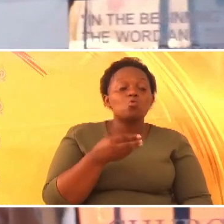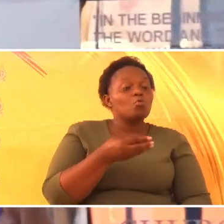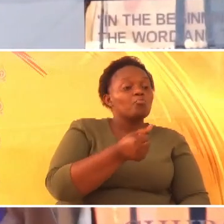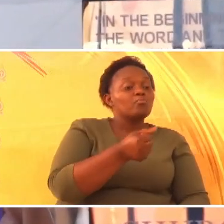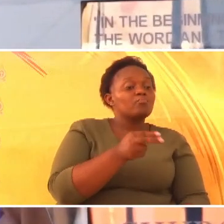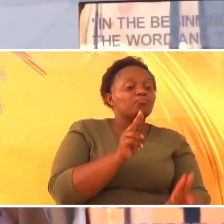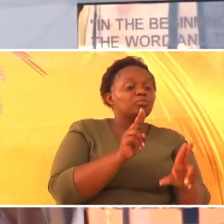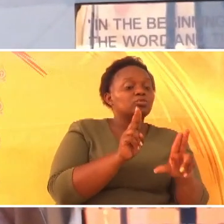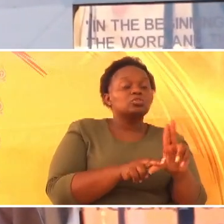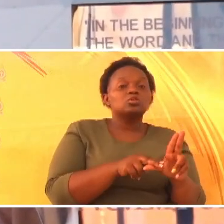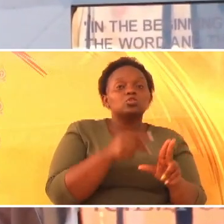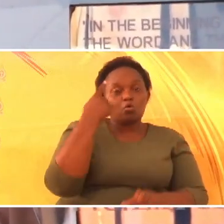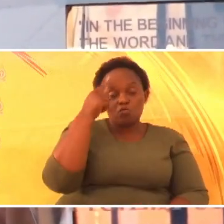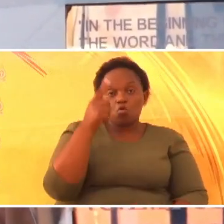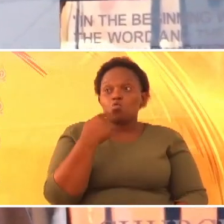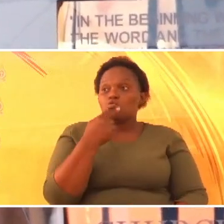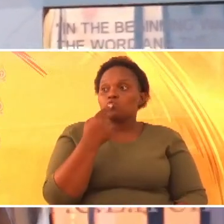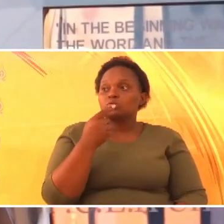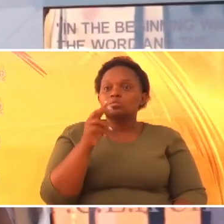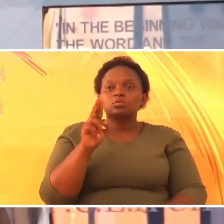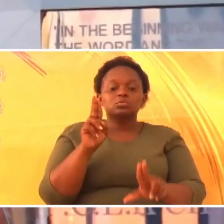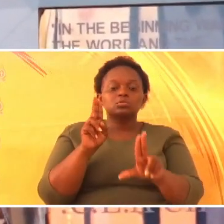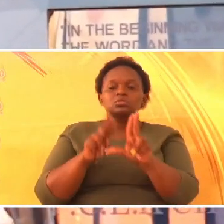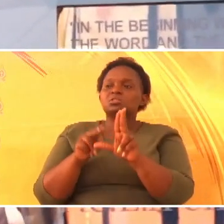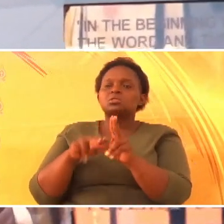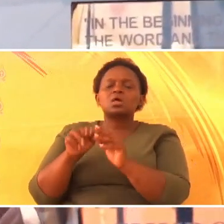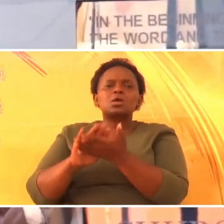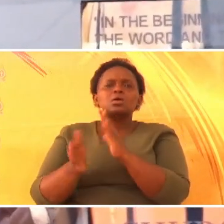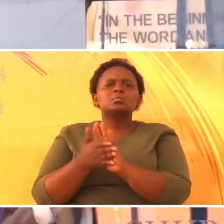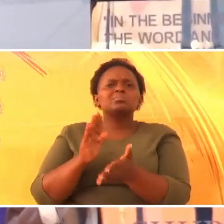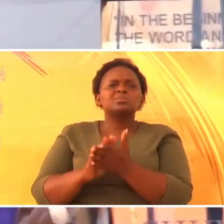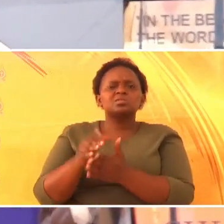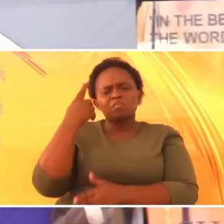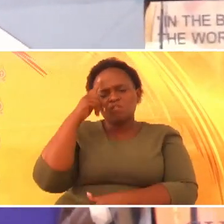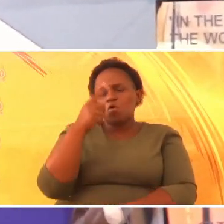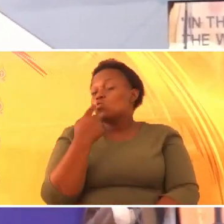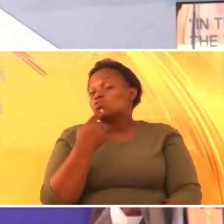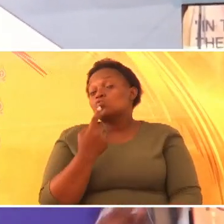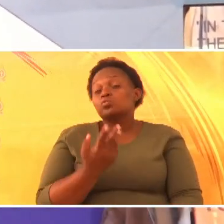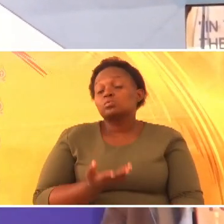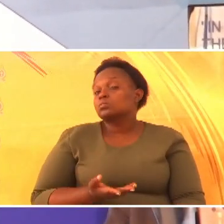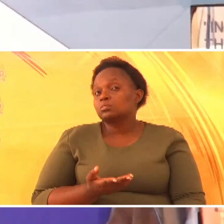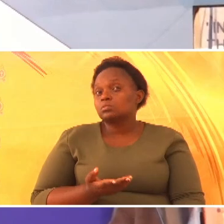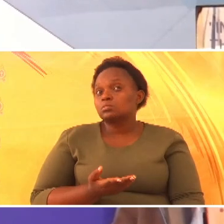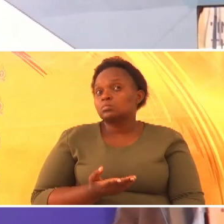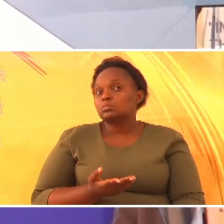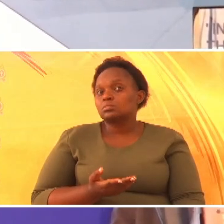ishi, nandole, nesia huu. Mutijire, nesia huu.